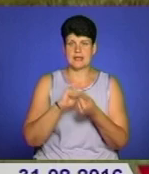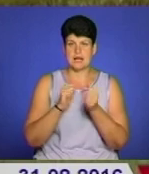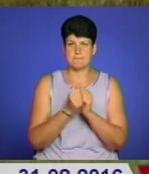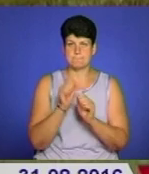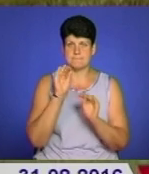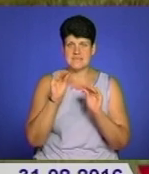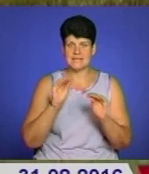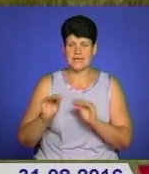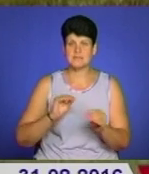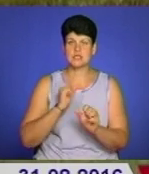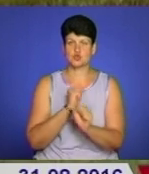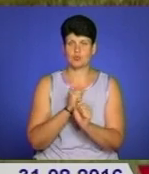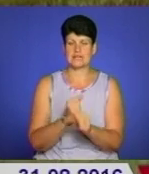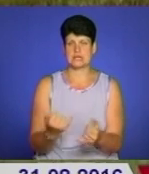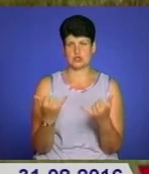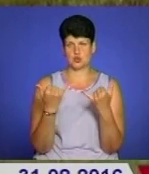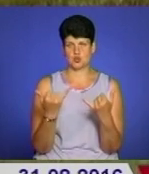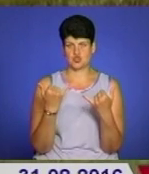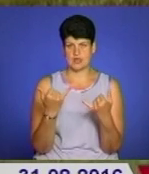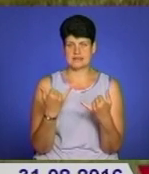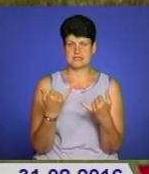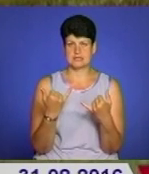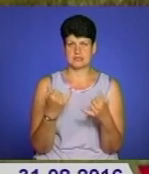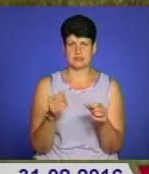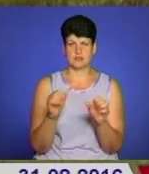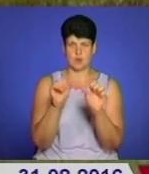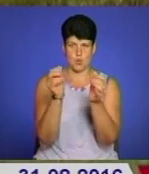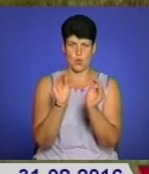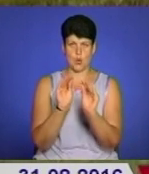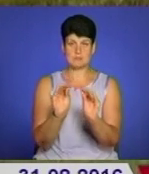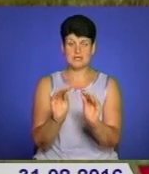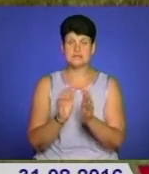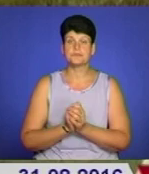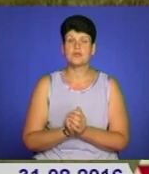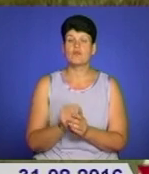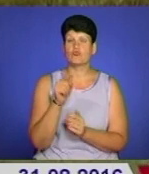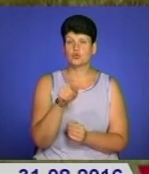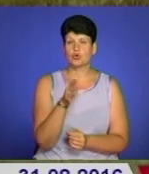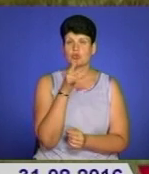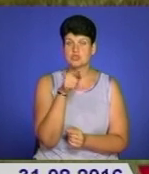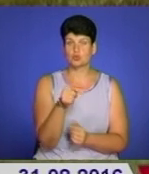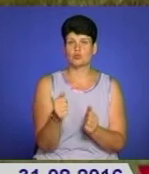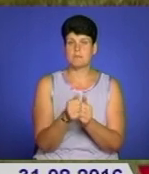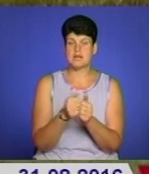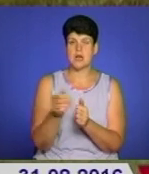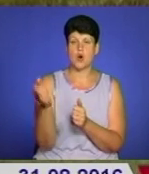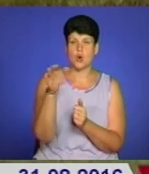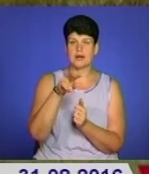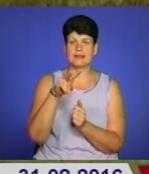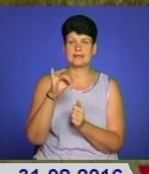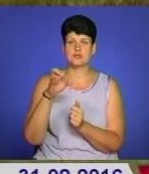і зробили такий сучасний меморіальний комплекс. В той же час тут біля гори Лисоня є село